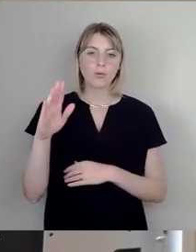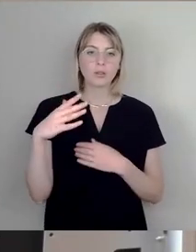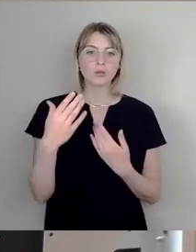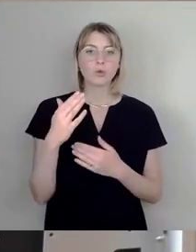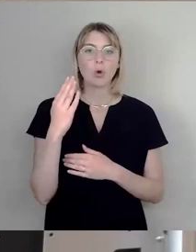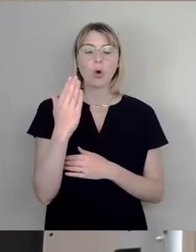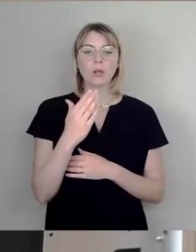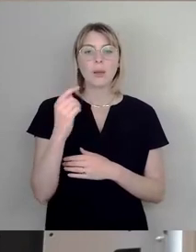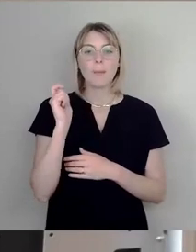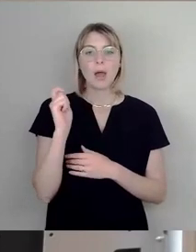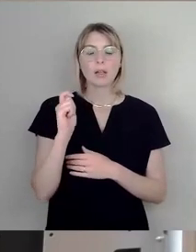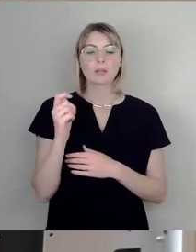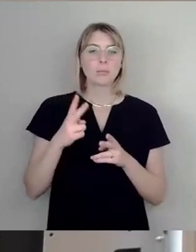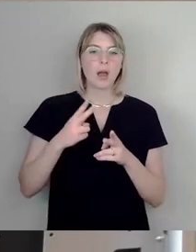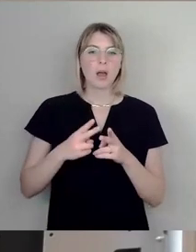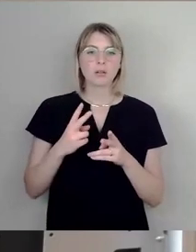nicht mehr gibt.